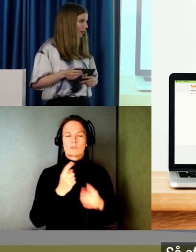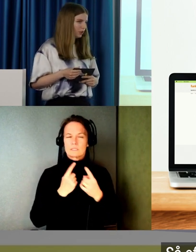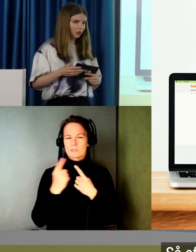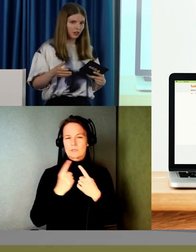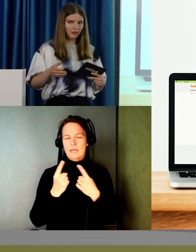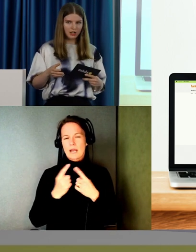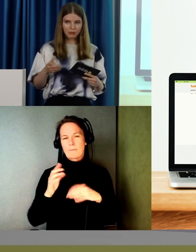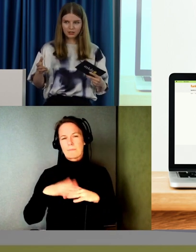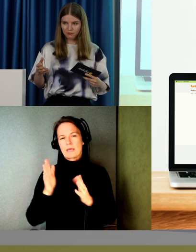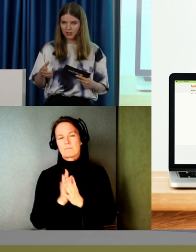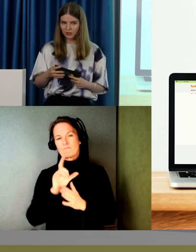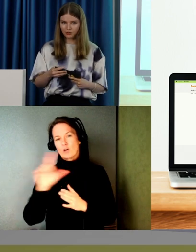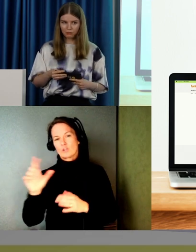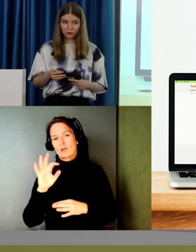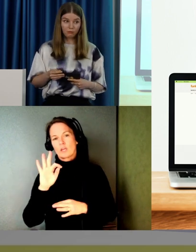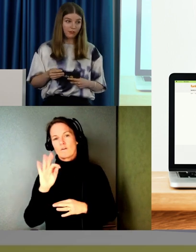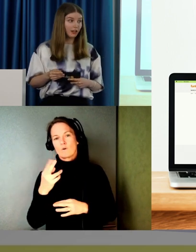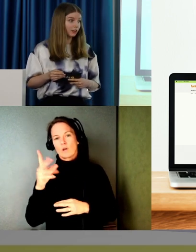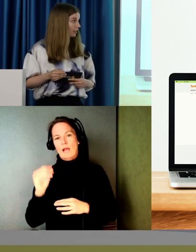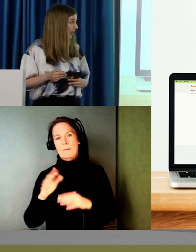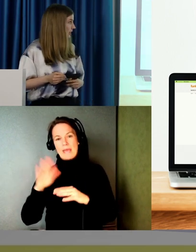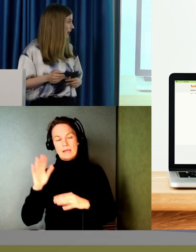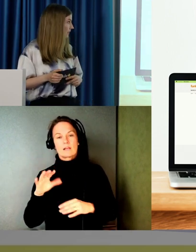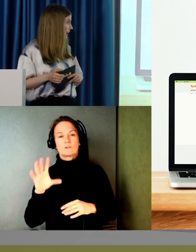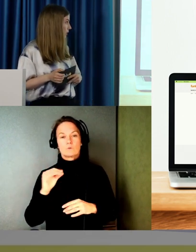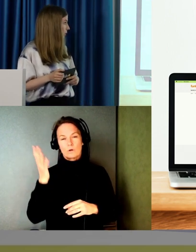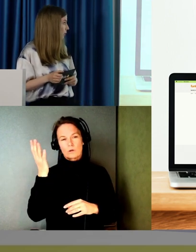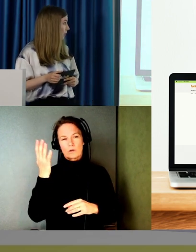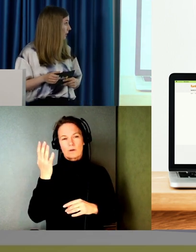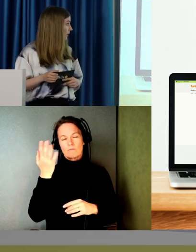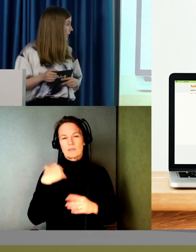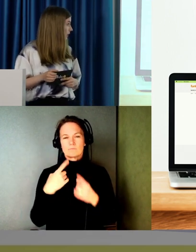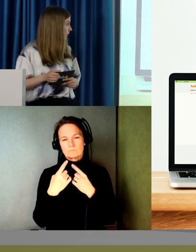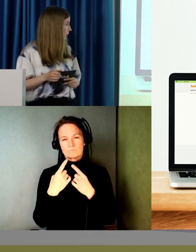kunde vi komma fram till nya färger. Bättre färger som fler kanske kan se.